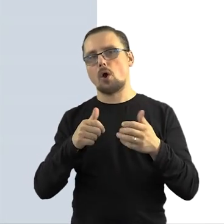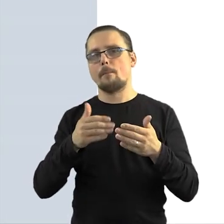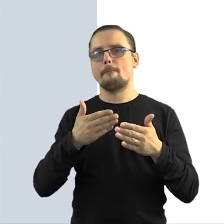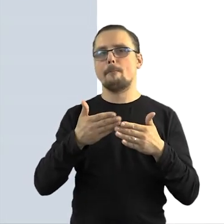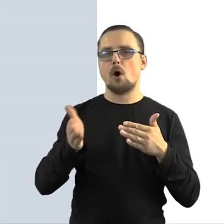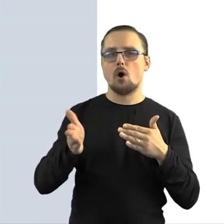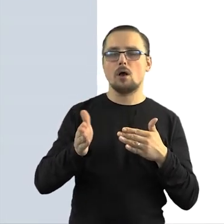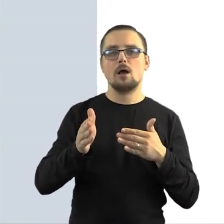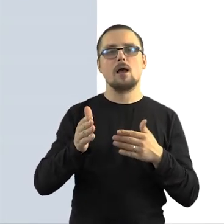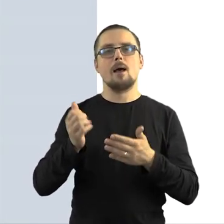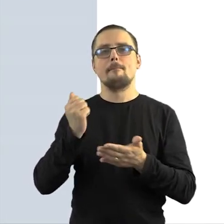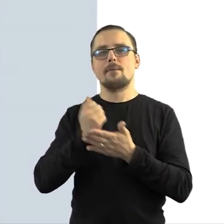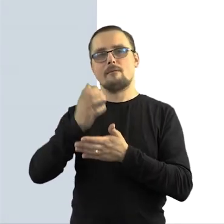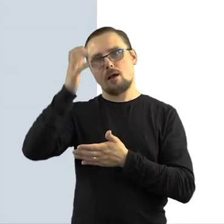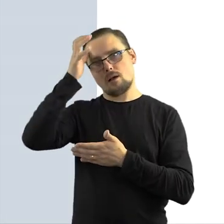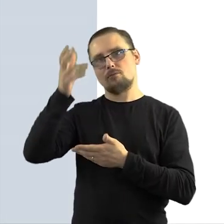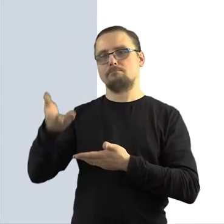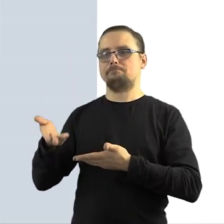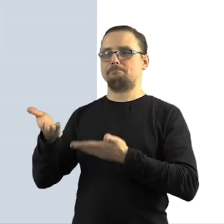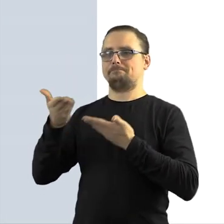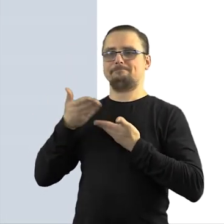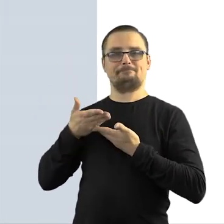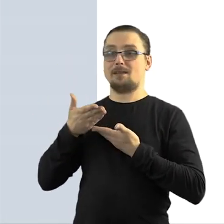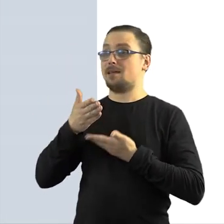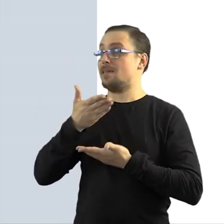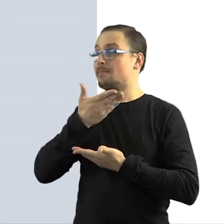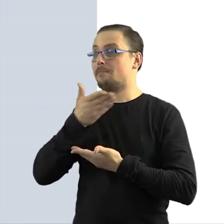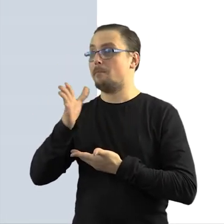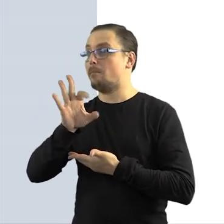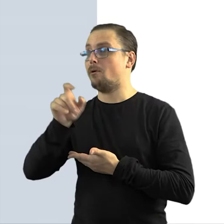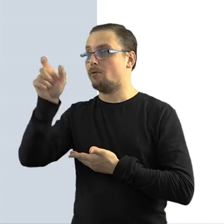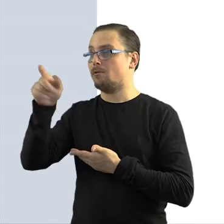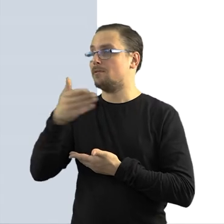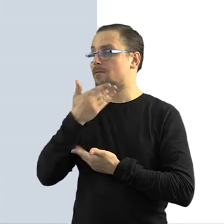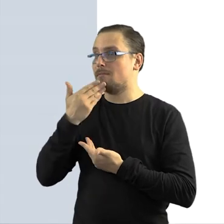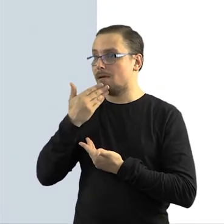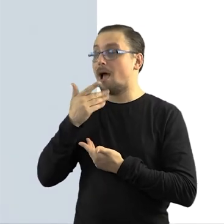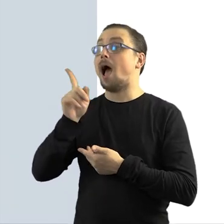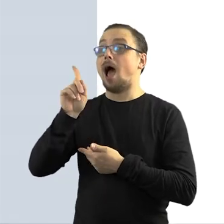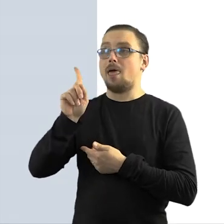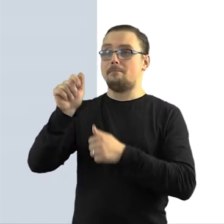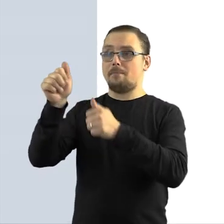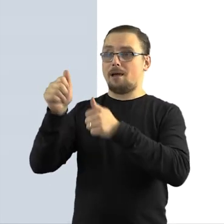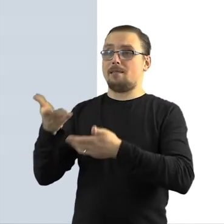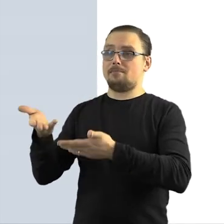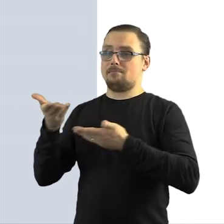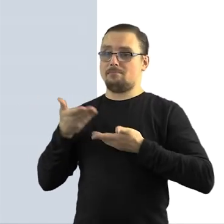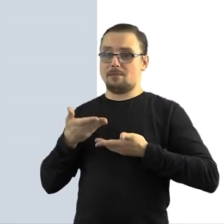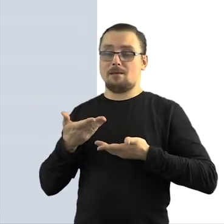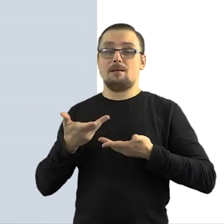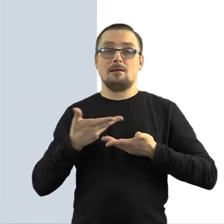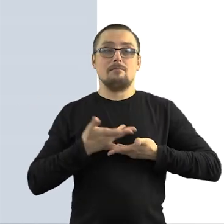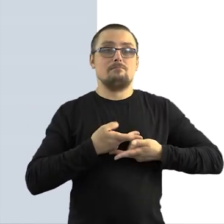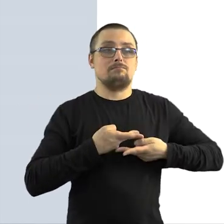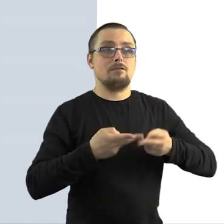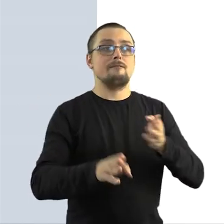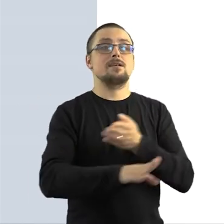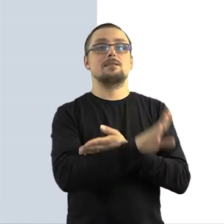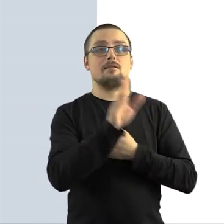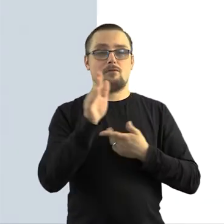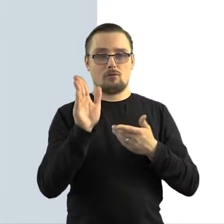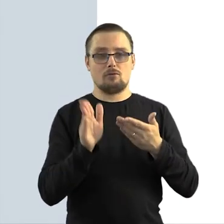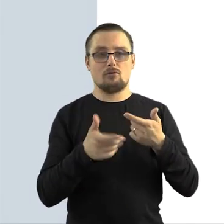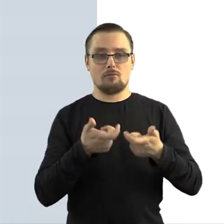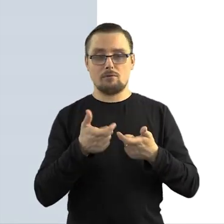praw autorskich, bo sam ich nie miał. Ale mają Państwo pewne plakaty, które warto by było Państwa odbiorcom i odboczczeniom kultury pokazać.